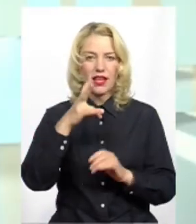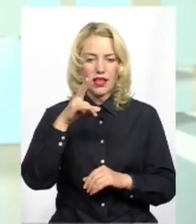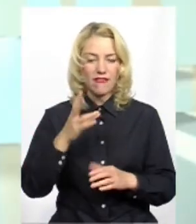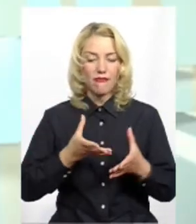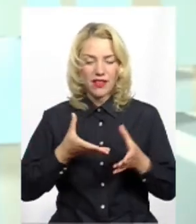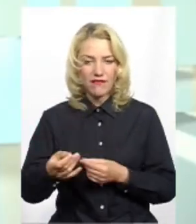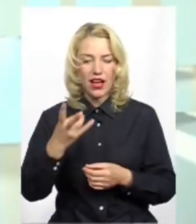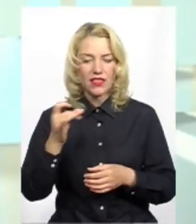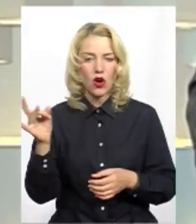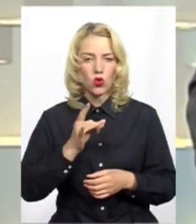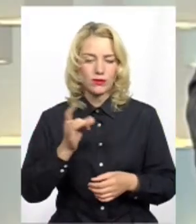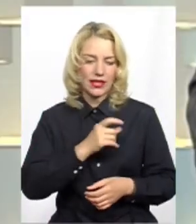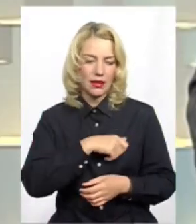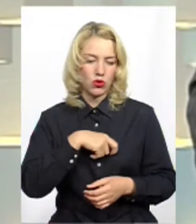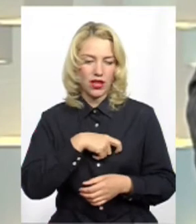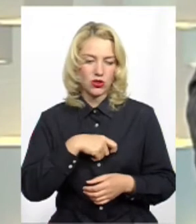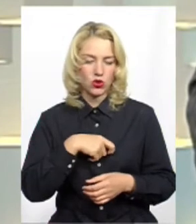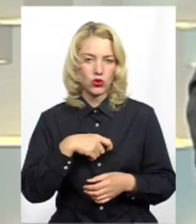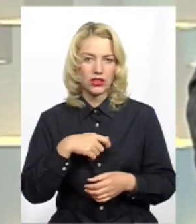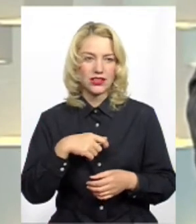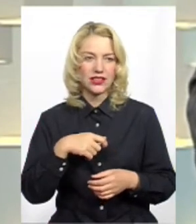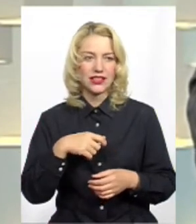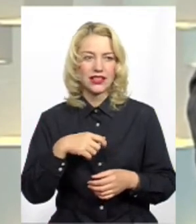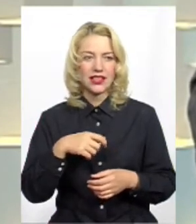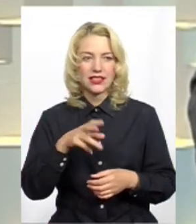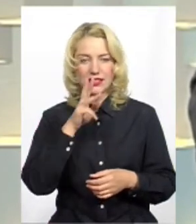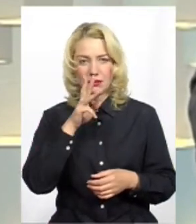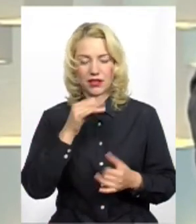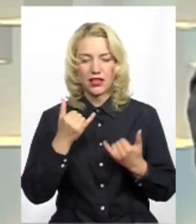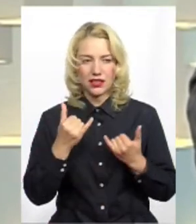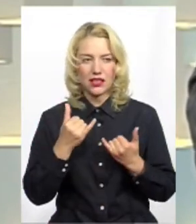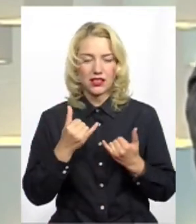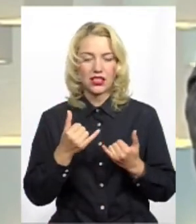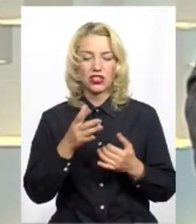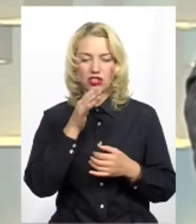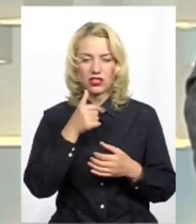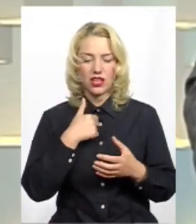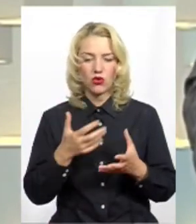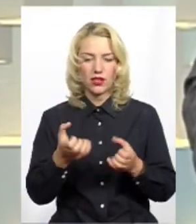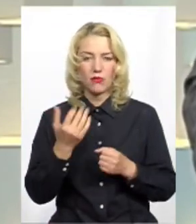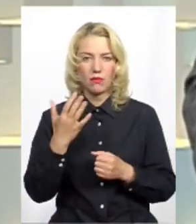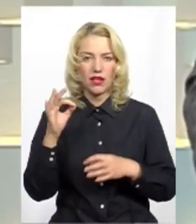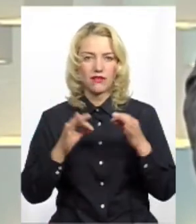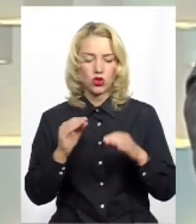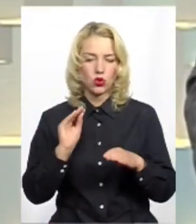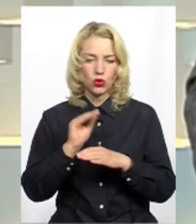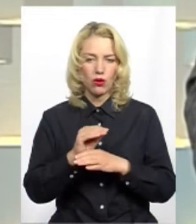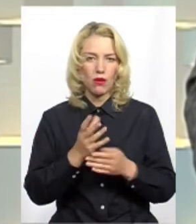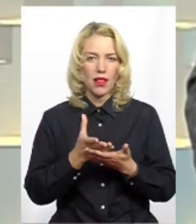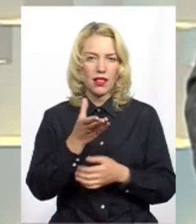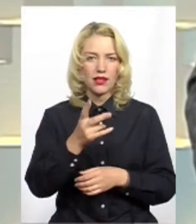зарплати, якщо станете нардепом? На даний час я отримую 5% доплати